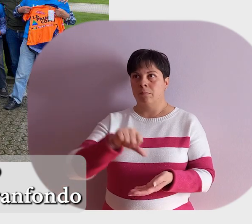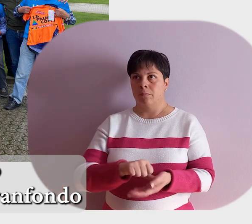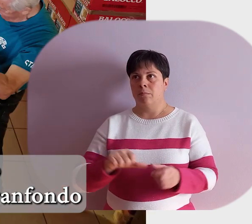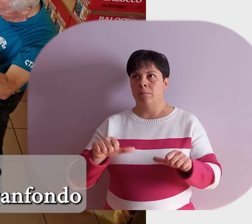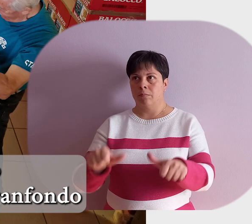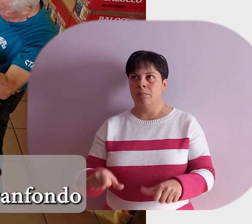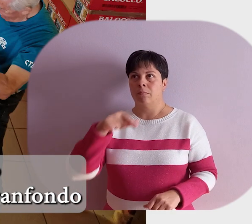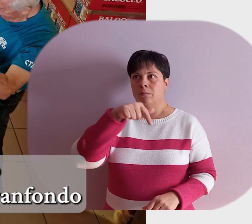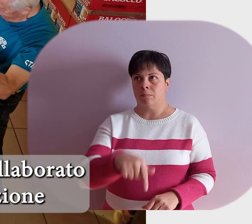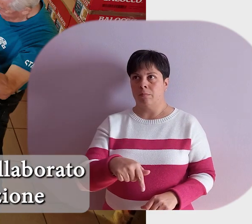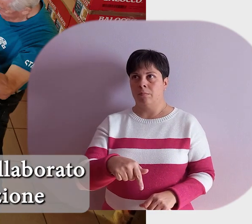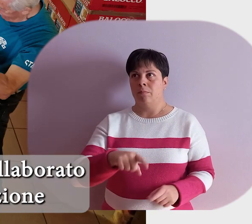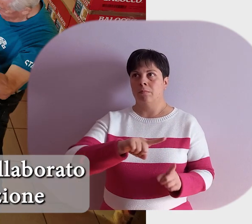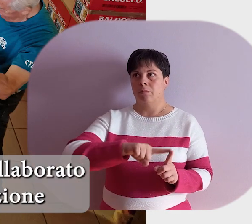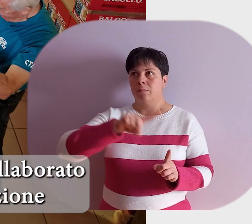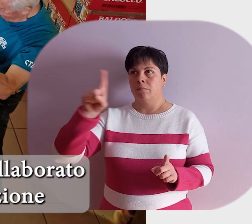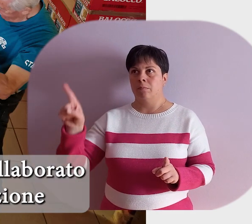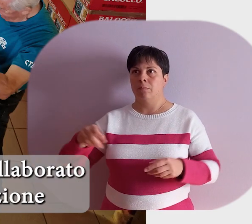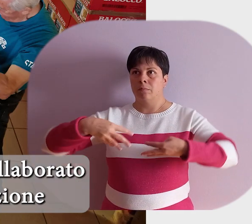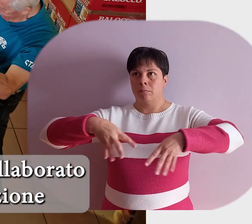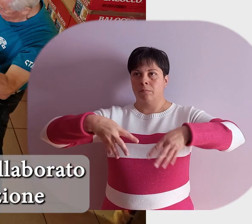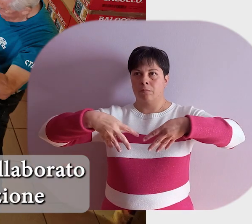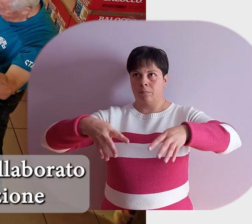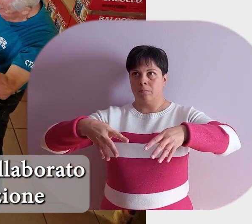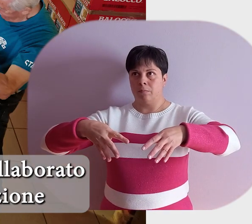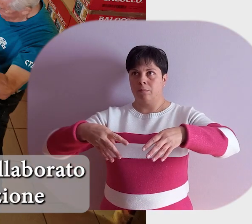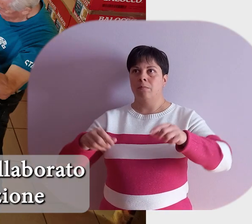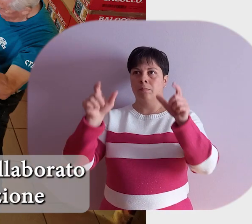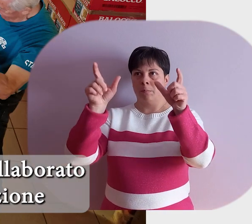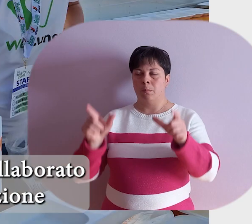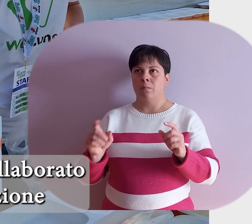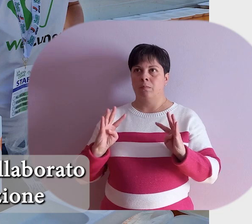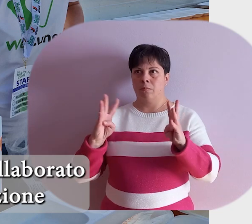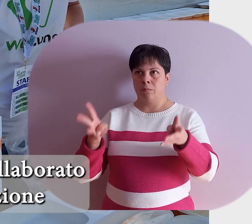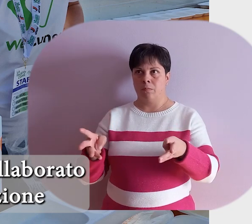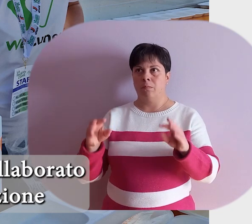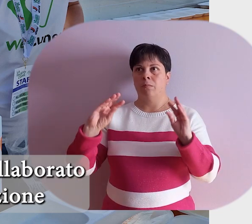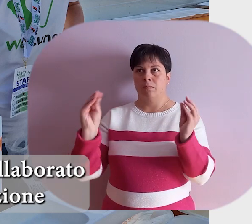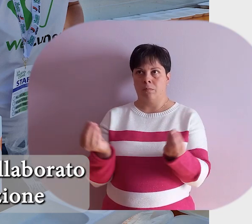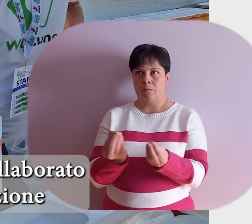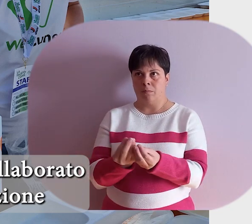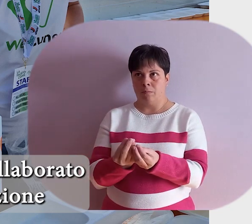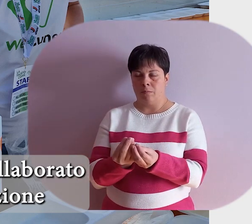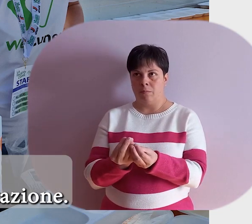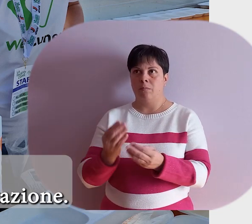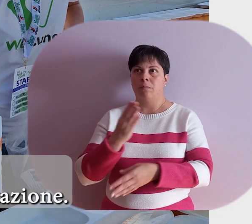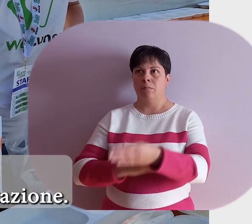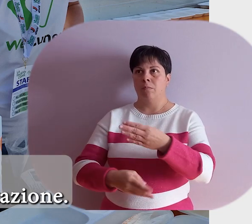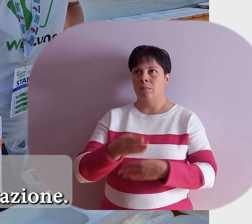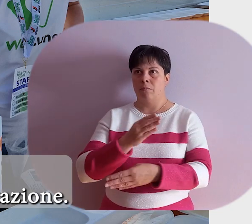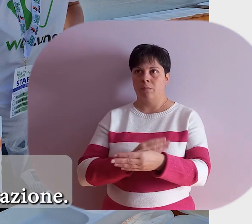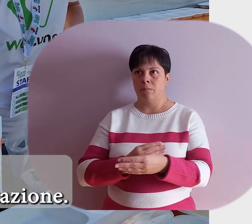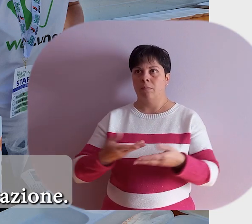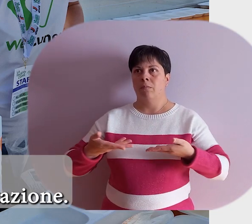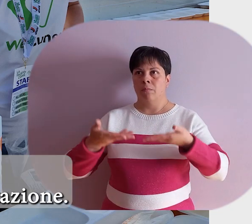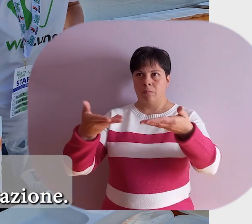manifestazione della Gran Fondo della Fausto Coppi e abbiamo collaborato attivamente nella preparazione sia qua in